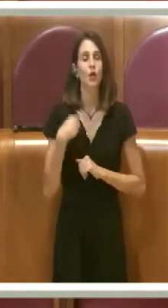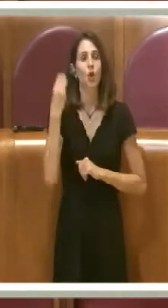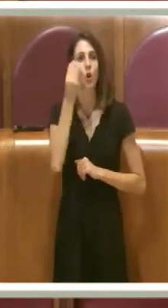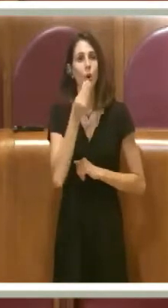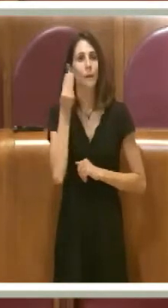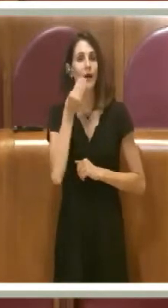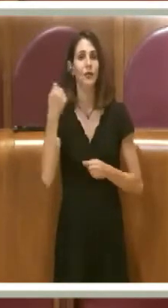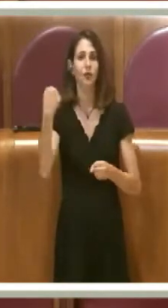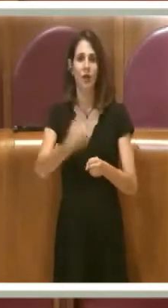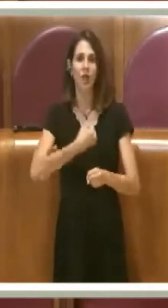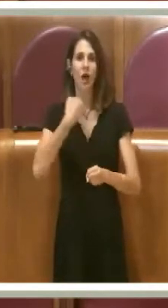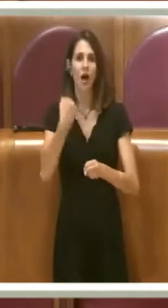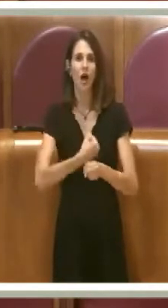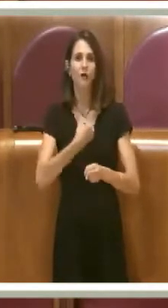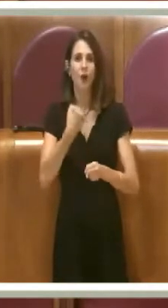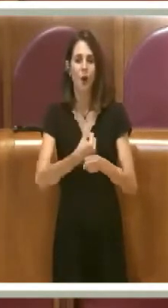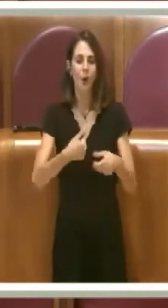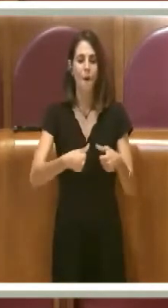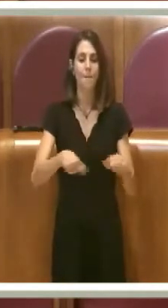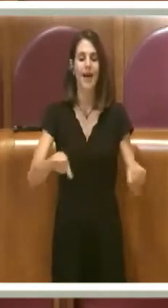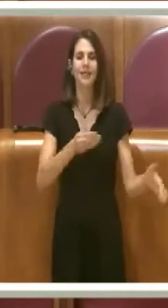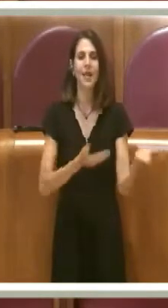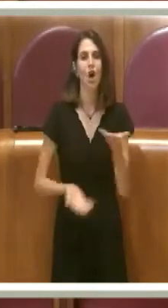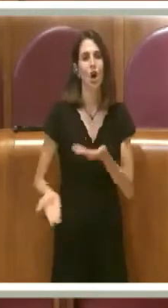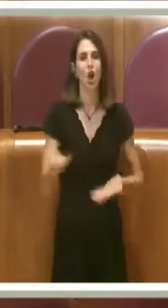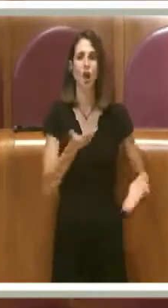condivisione possibile. Grazie Presidente.